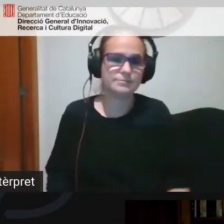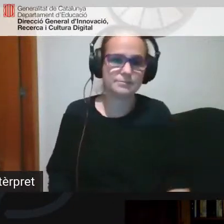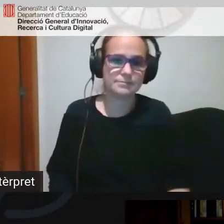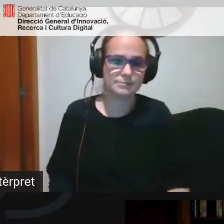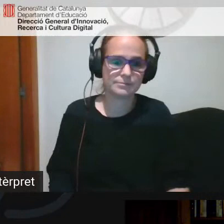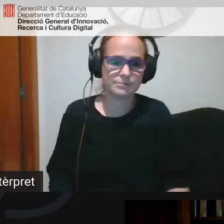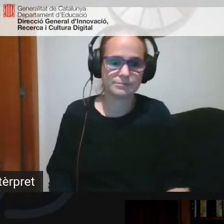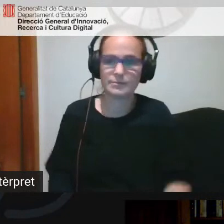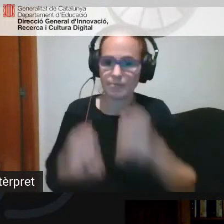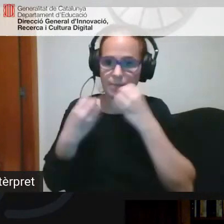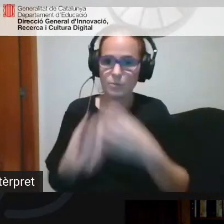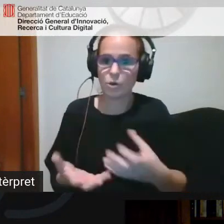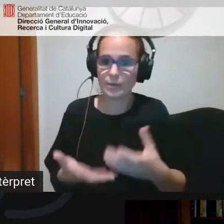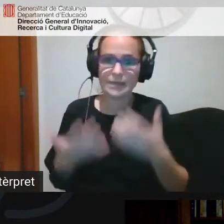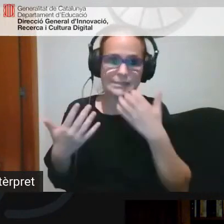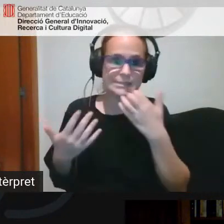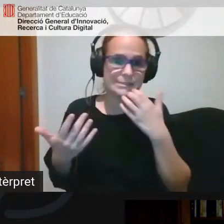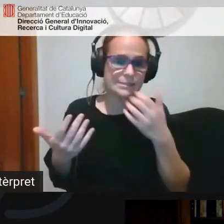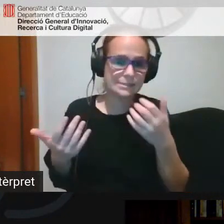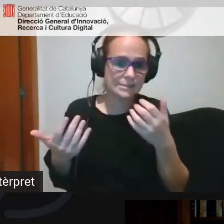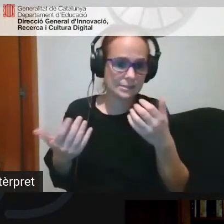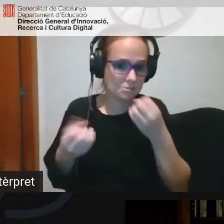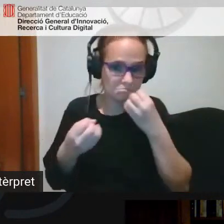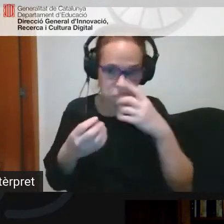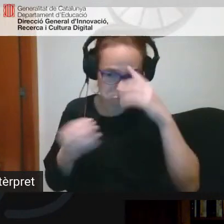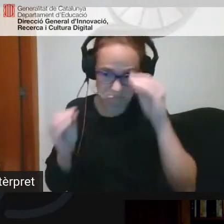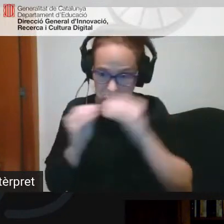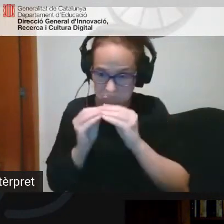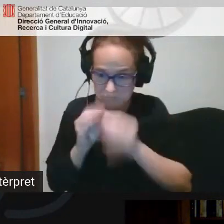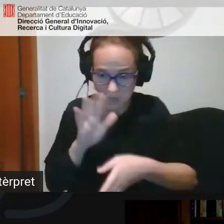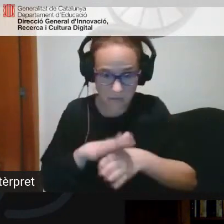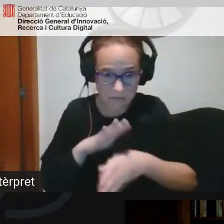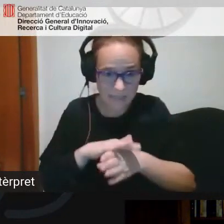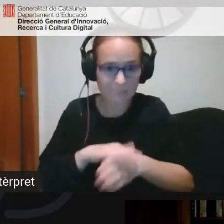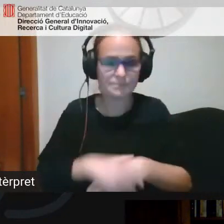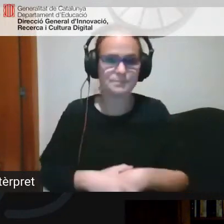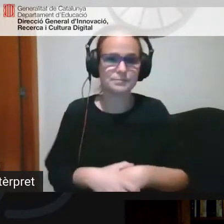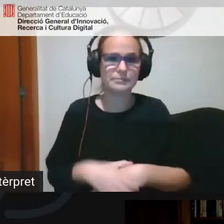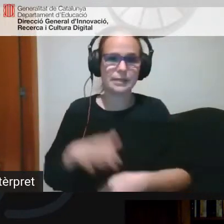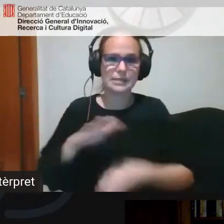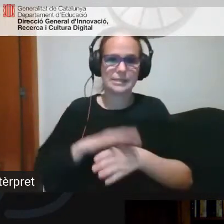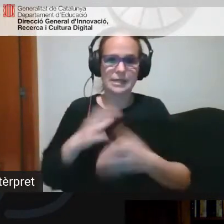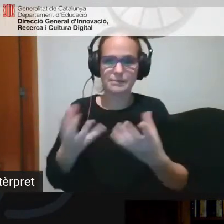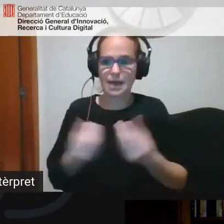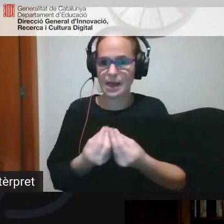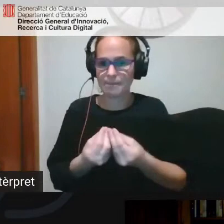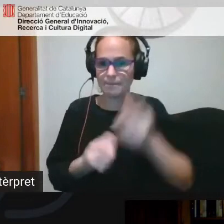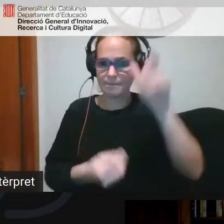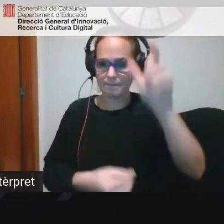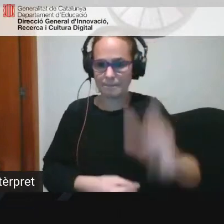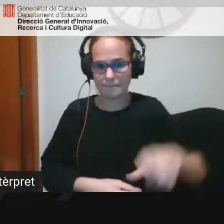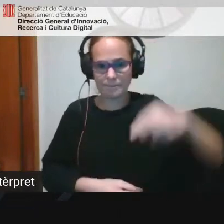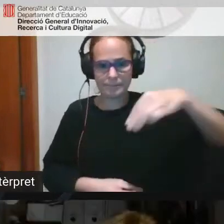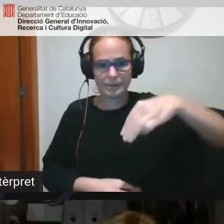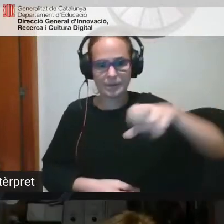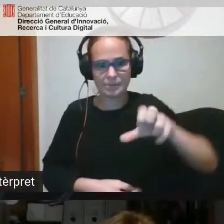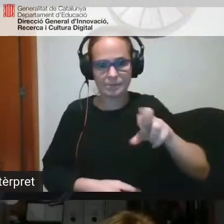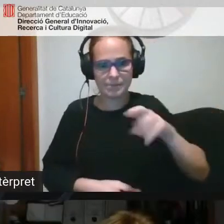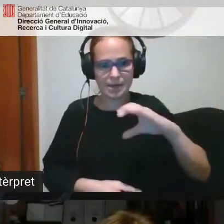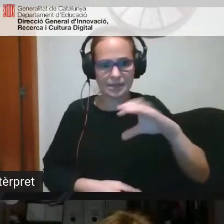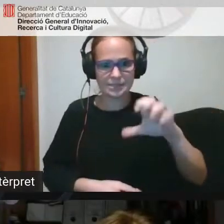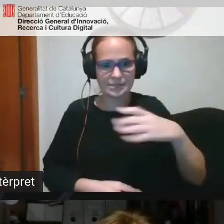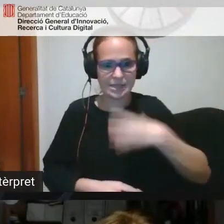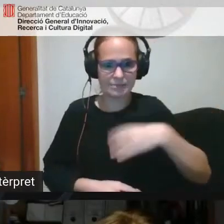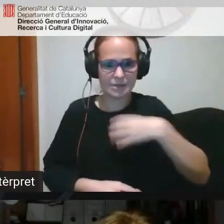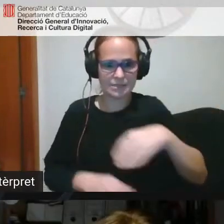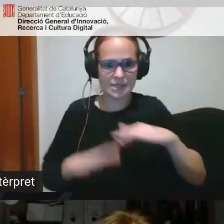Molt bé doncs si de cas seguim seguim amb la Mercè que ens parlarà de l'escola